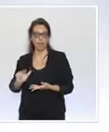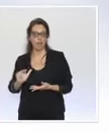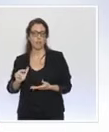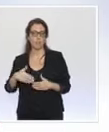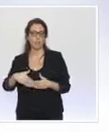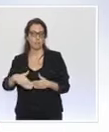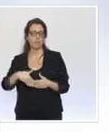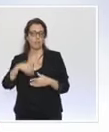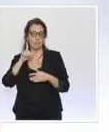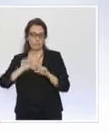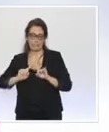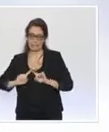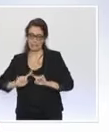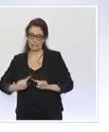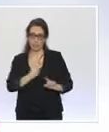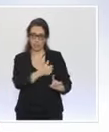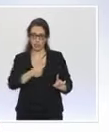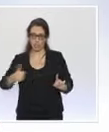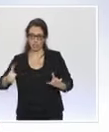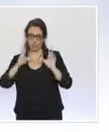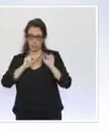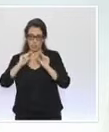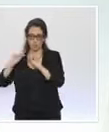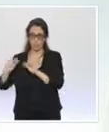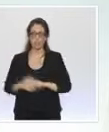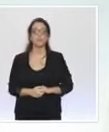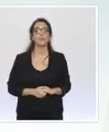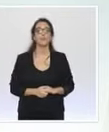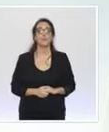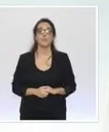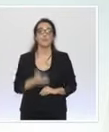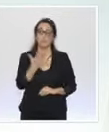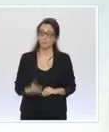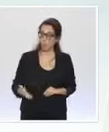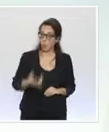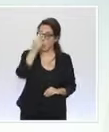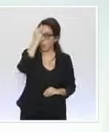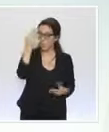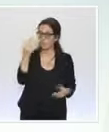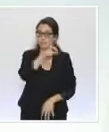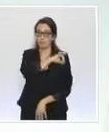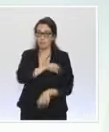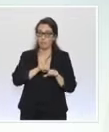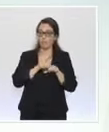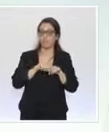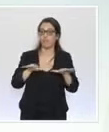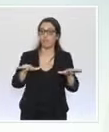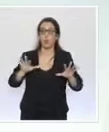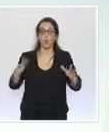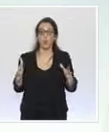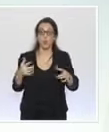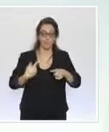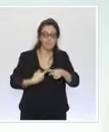sur chacune des phases. En fait, vous l'avez compris, le déploiement de la vaccination se fera progressivement,